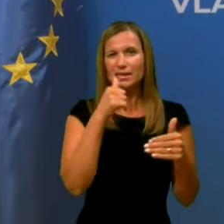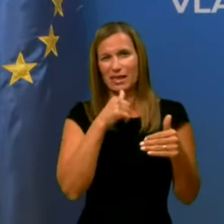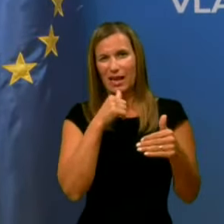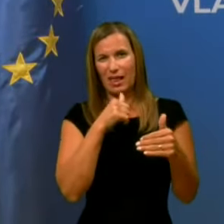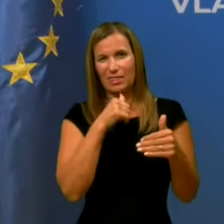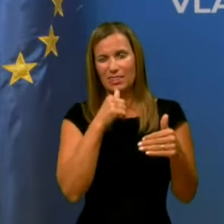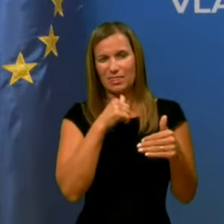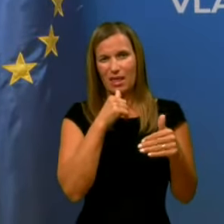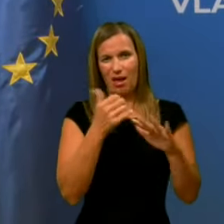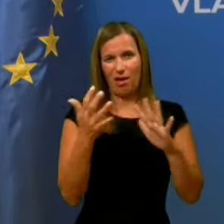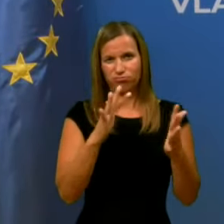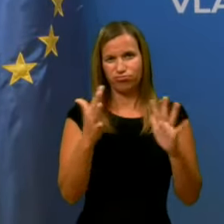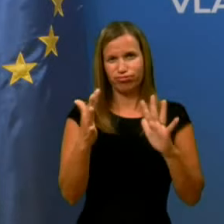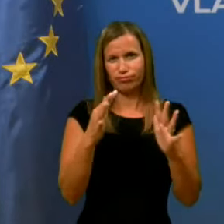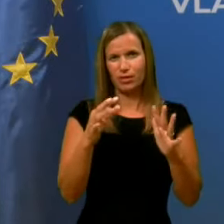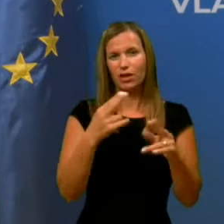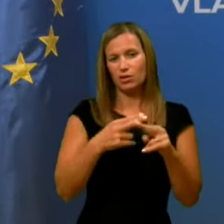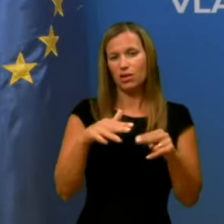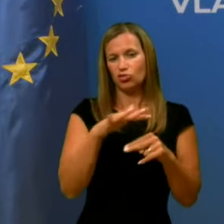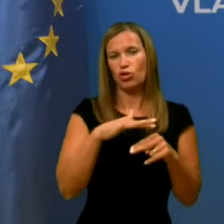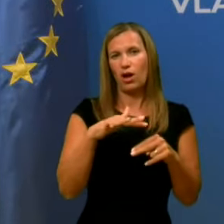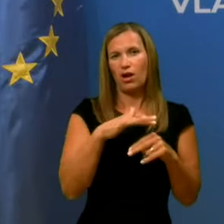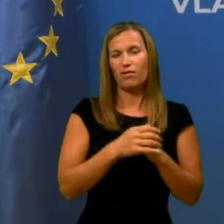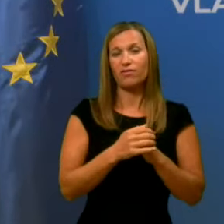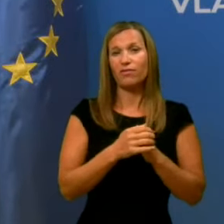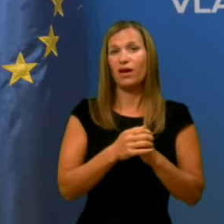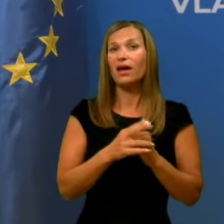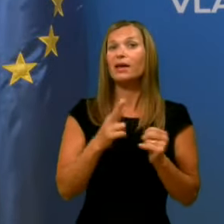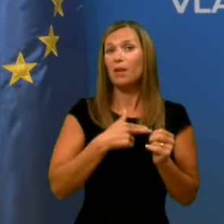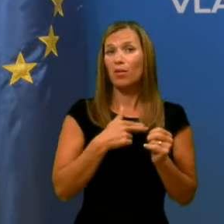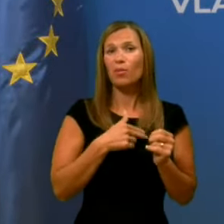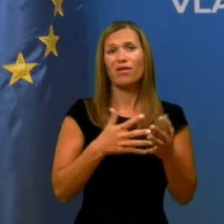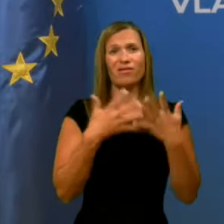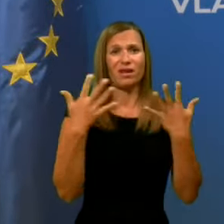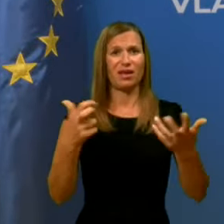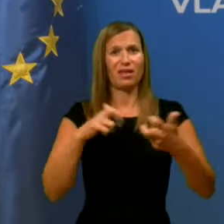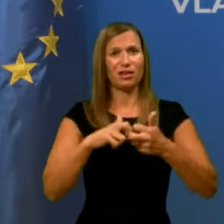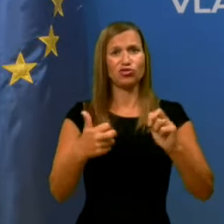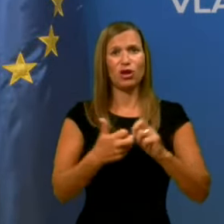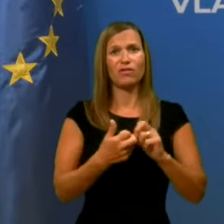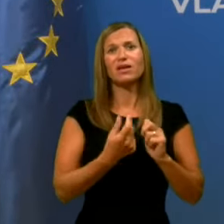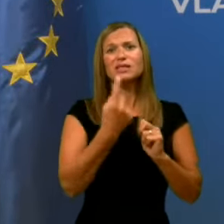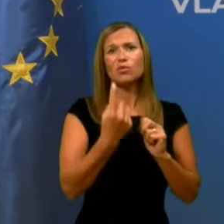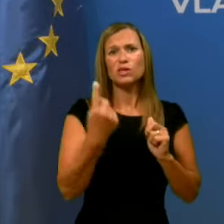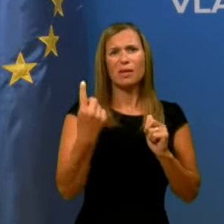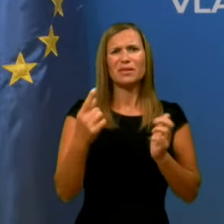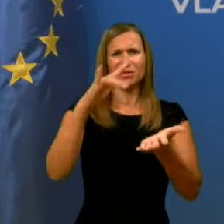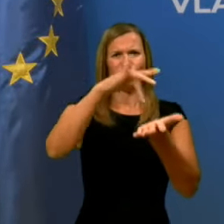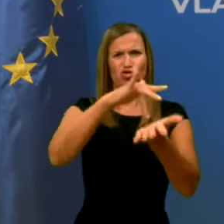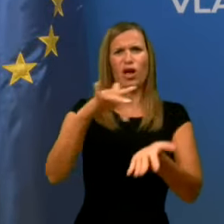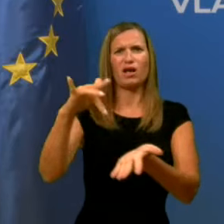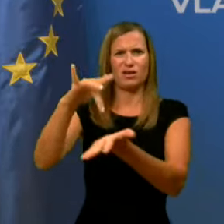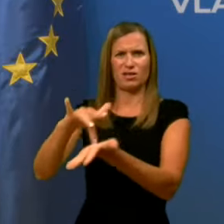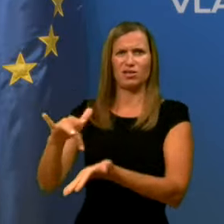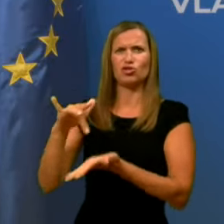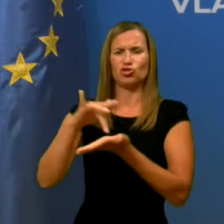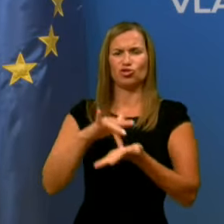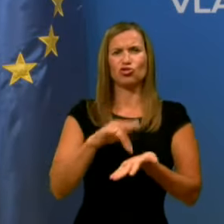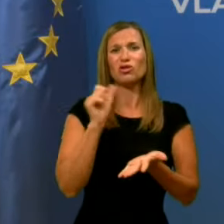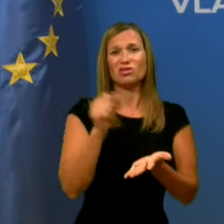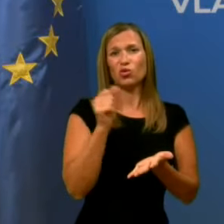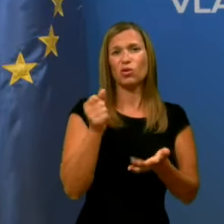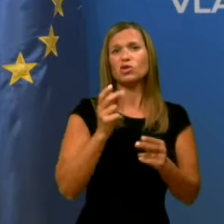kot država. Imamo pa sveda velike težave z posameznimi žarišči, kjer se okužbe